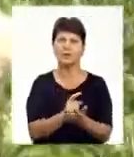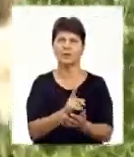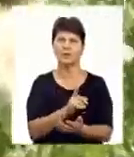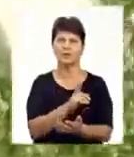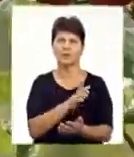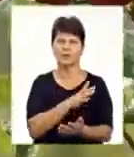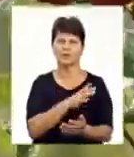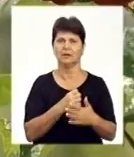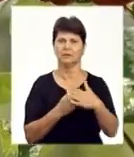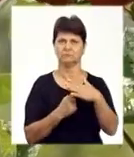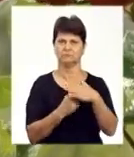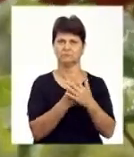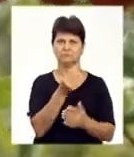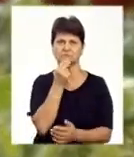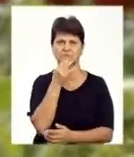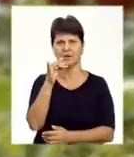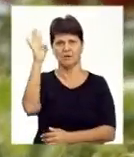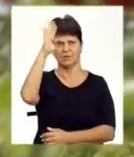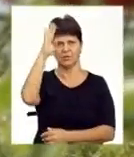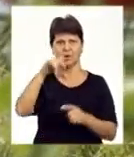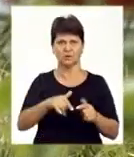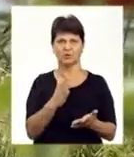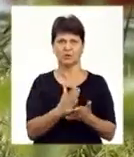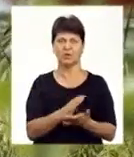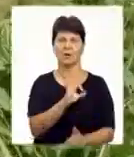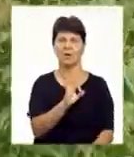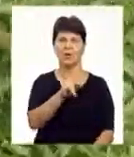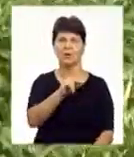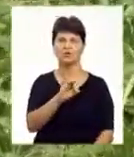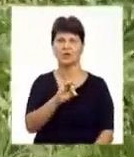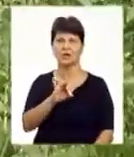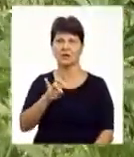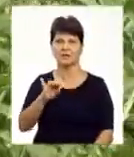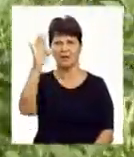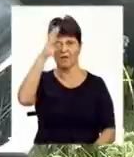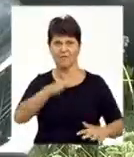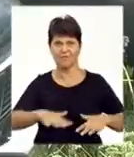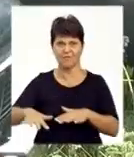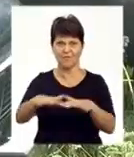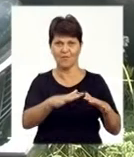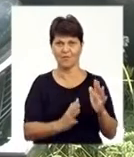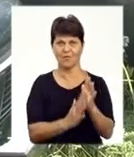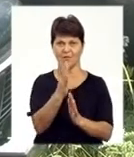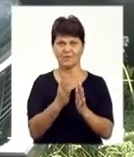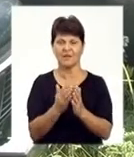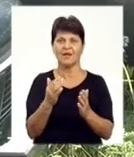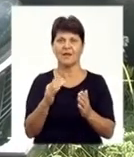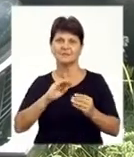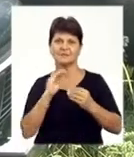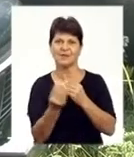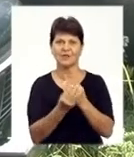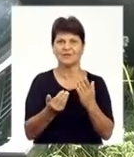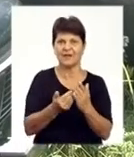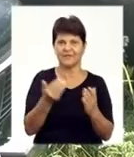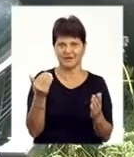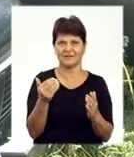і безумовна вода. Як ми бачимо, тут є очерета, вода, де їм може заховатися, де від хижаків, від небезпеки і